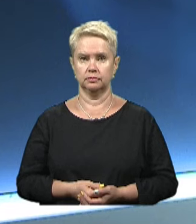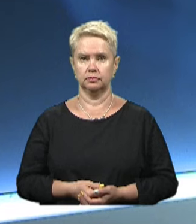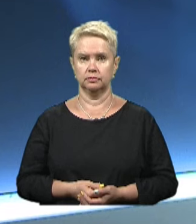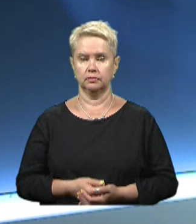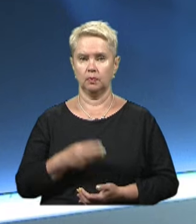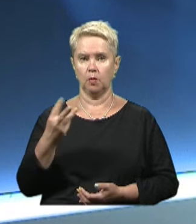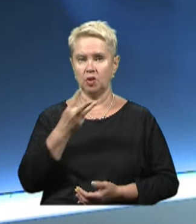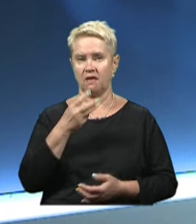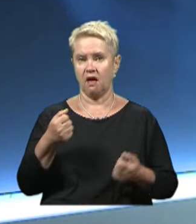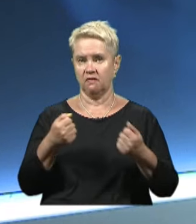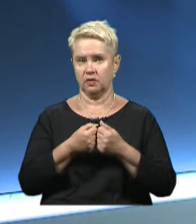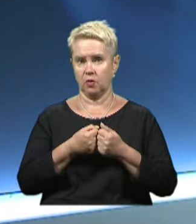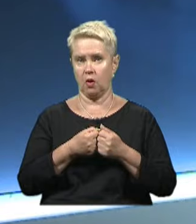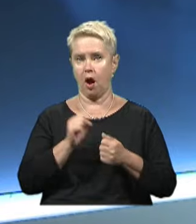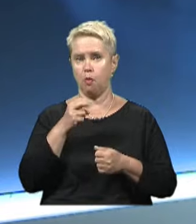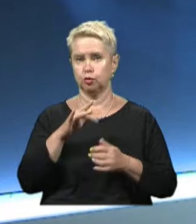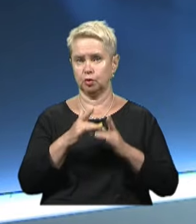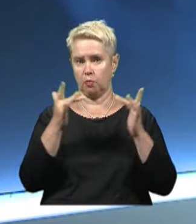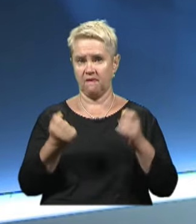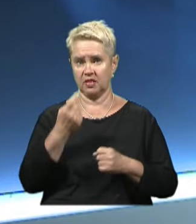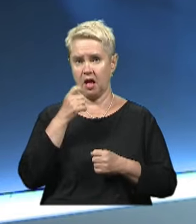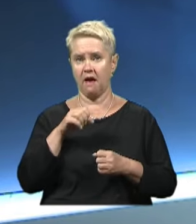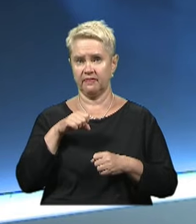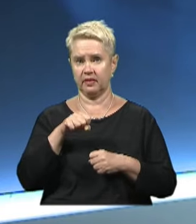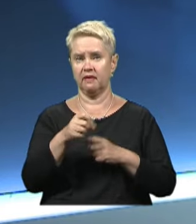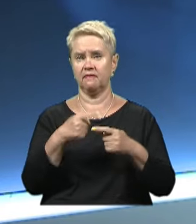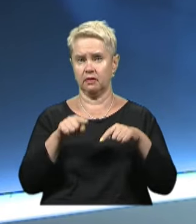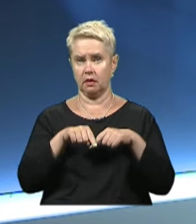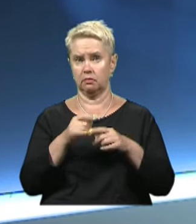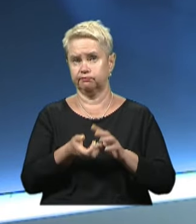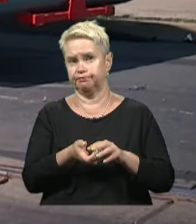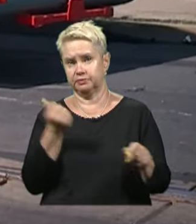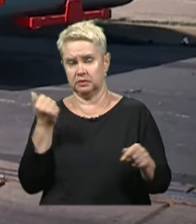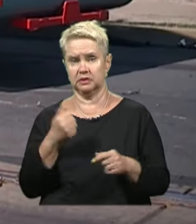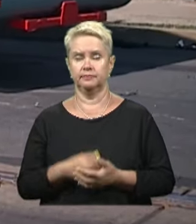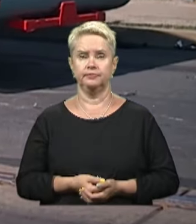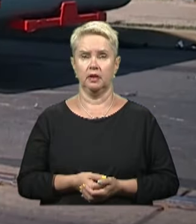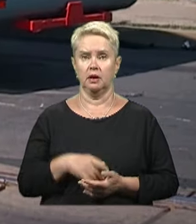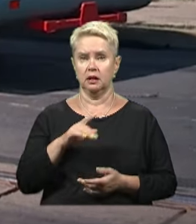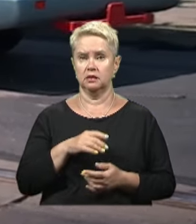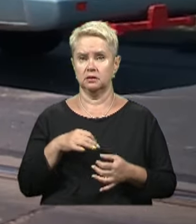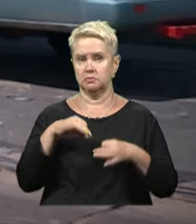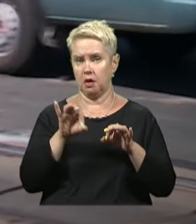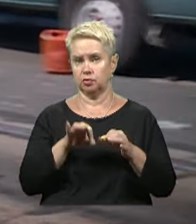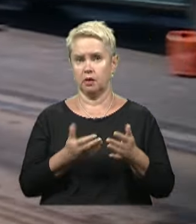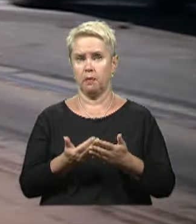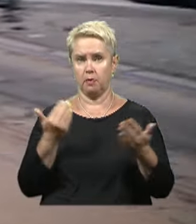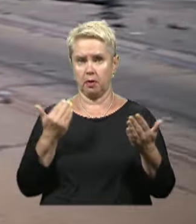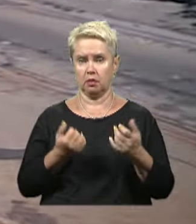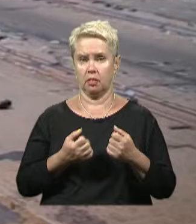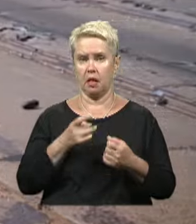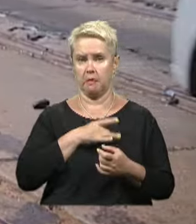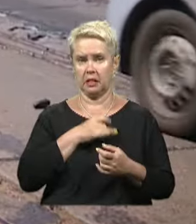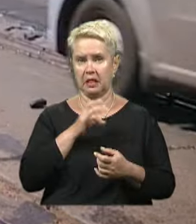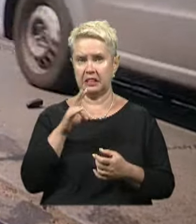Потрійна автотроща на Амурському мосту. Водія однієї автівки довелось буквально деблокувати салоном. Попередньо кермивальник на